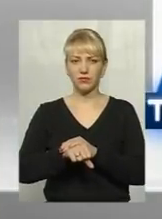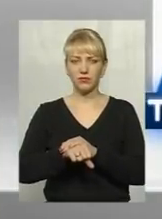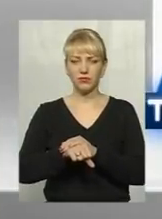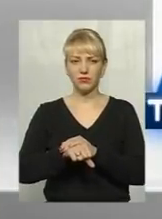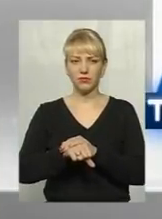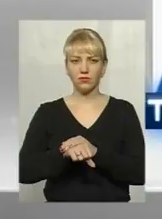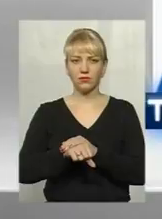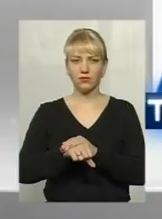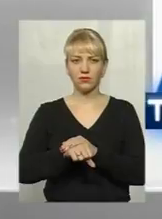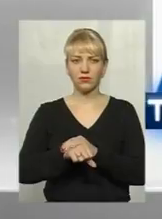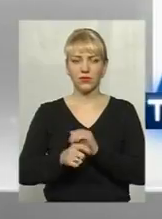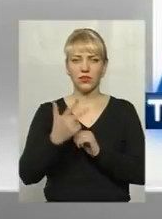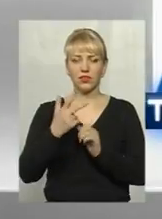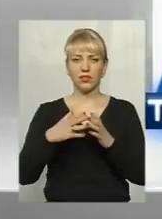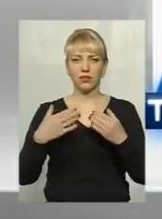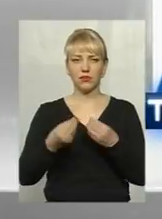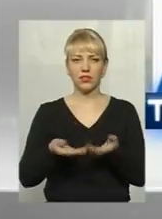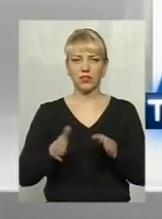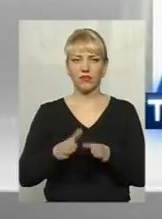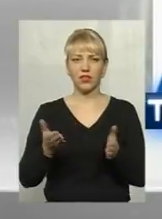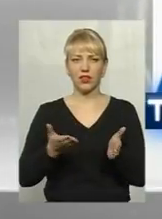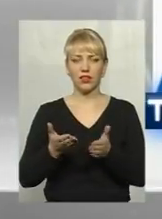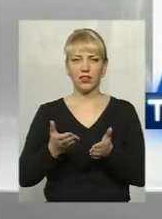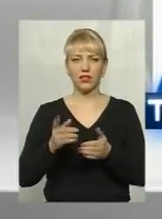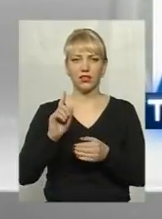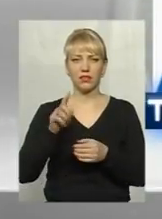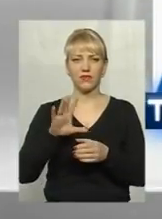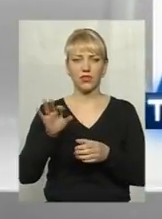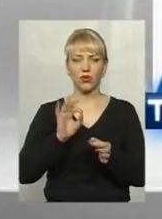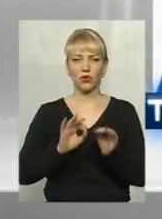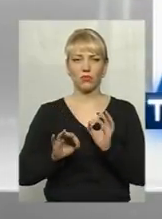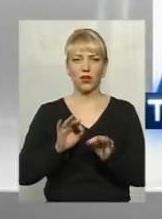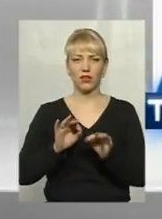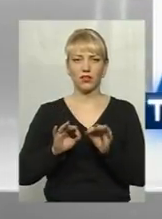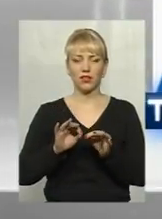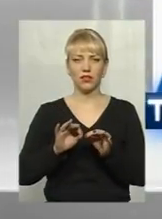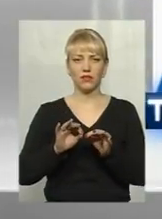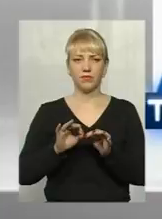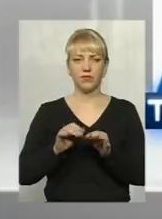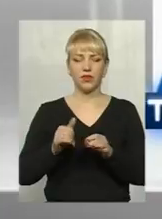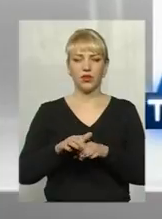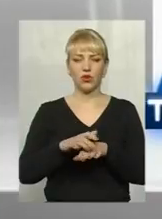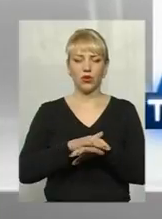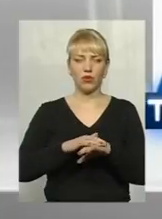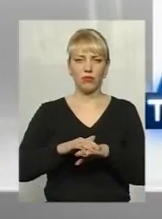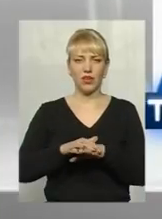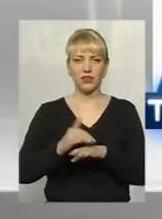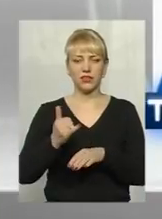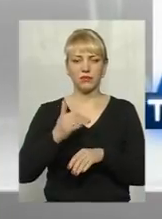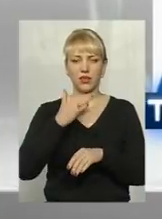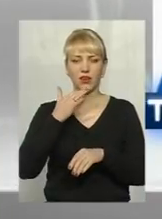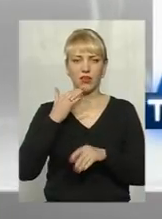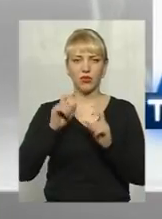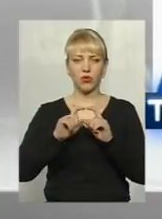Три сім'ї залишаються, в яких там все нормально. Буде включатися громада і вже багато установ,